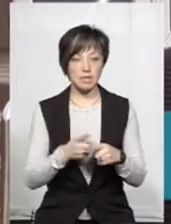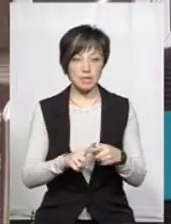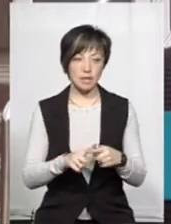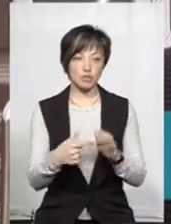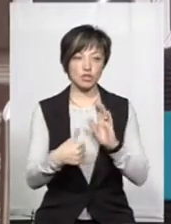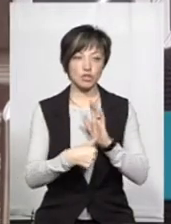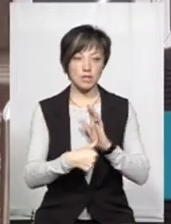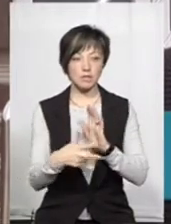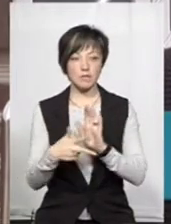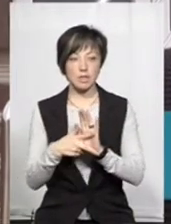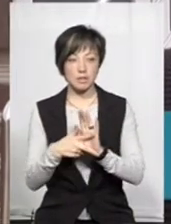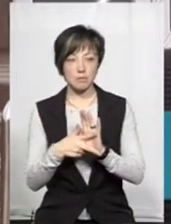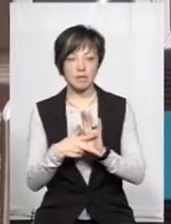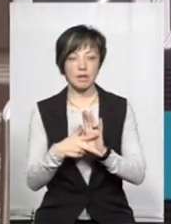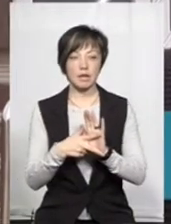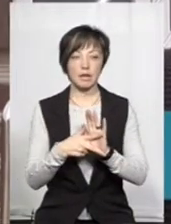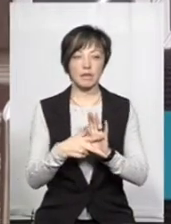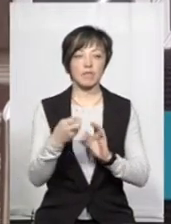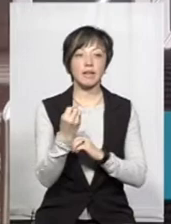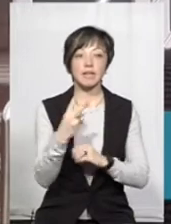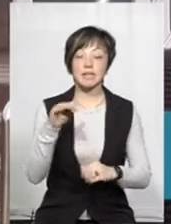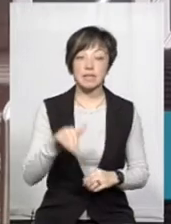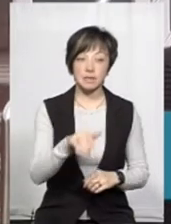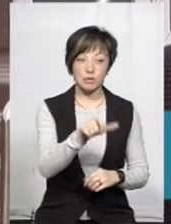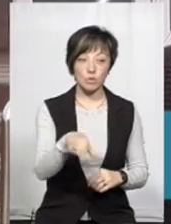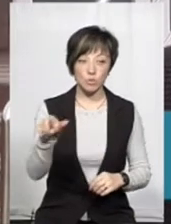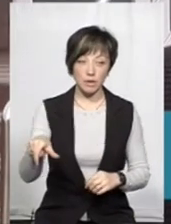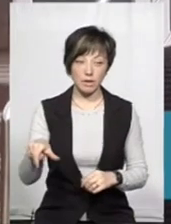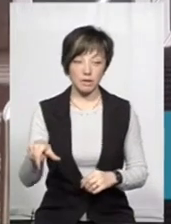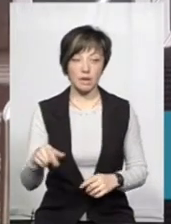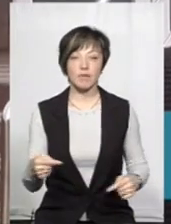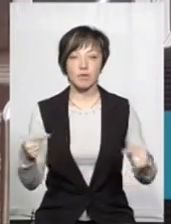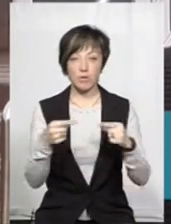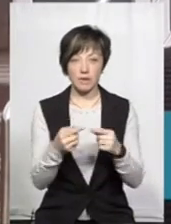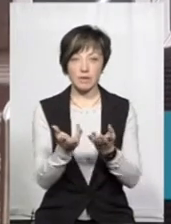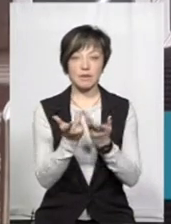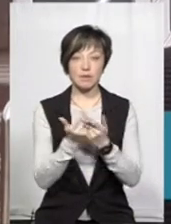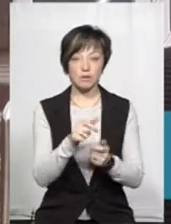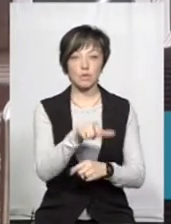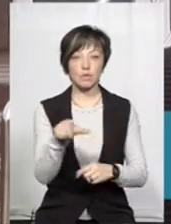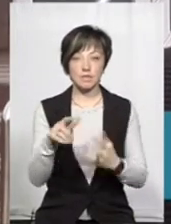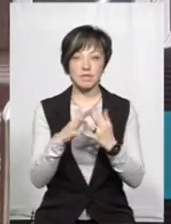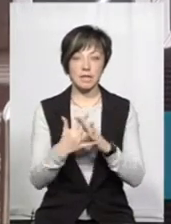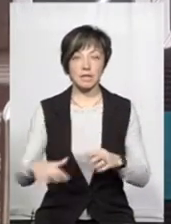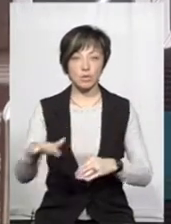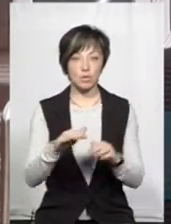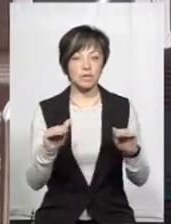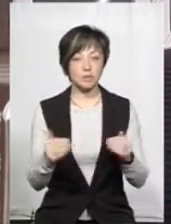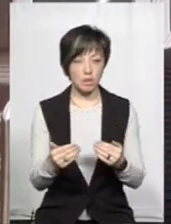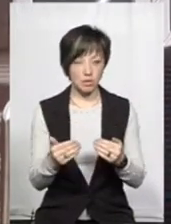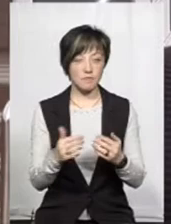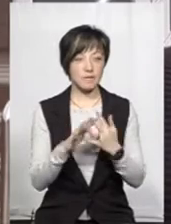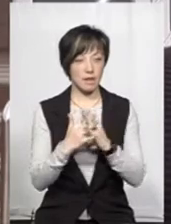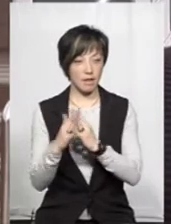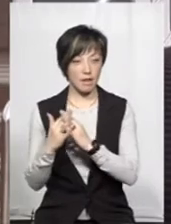районі 6-8, а в деяких моментах навіть 12 тисяч людей. Відповідно, що кількість людей в сільській території зменшується, в